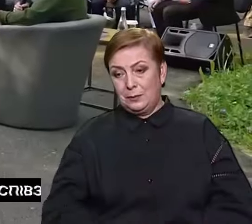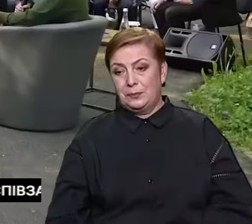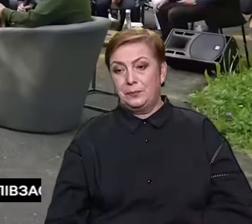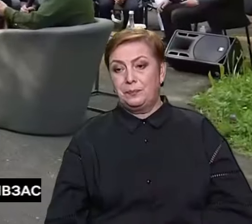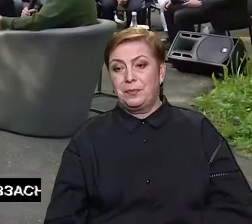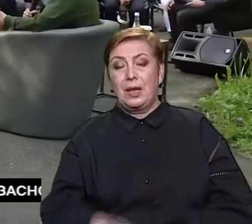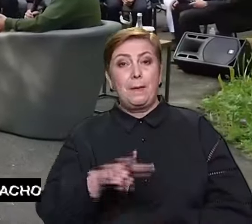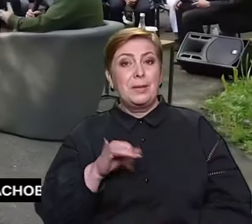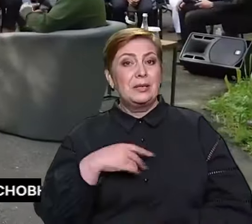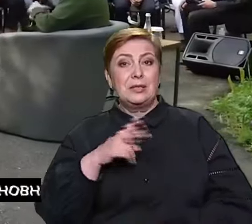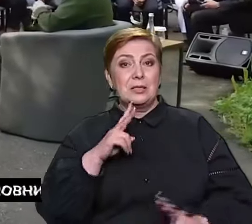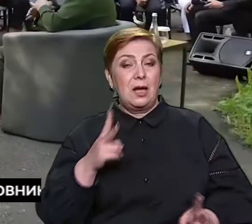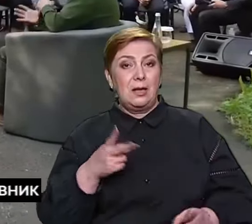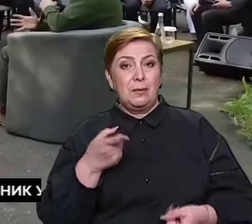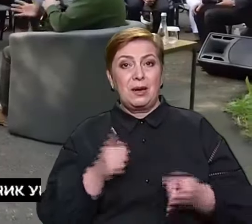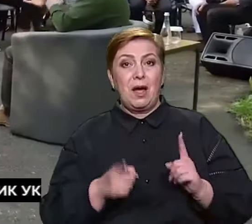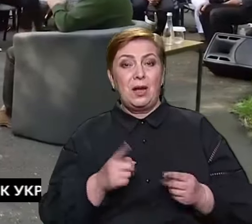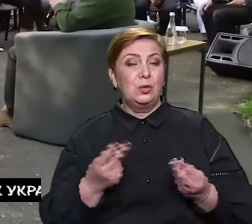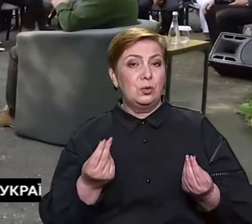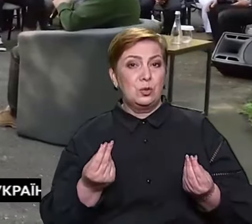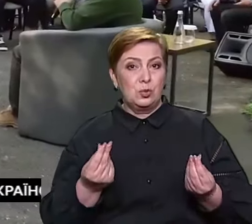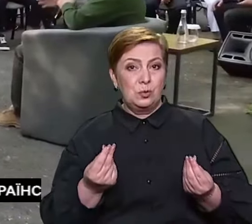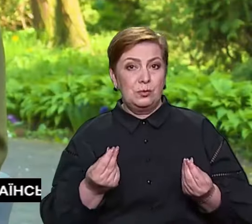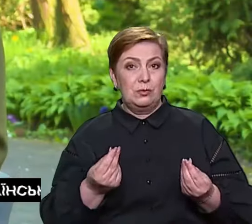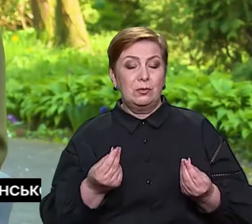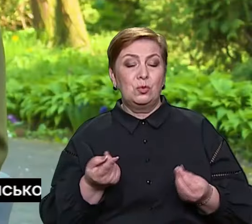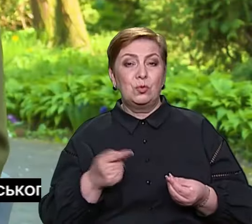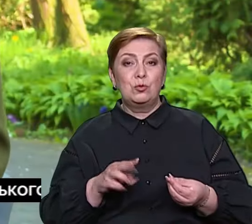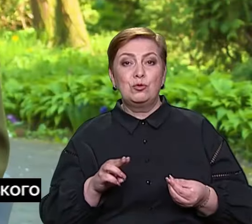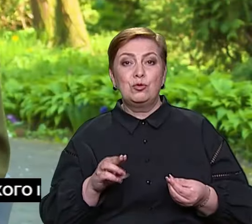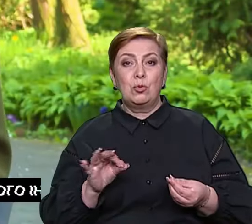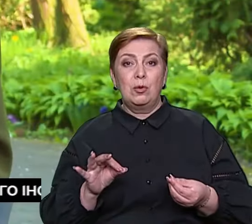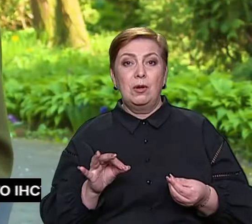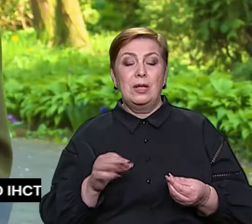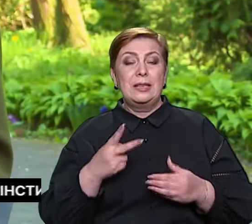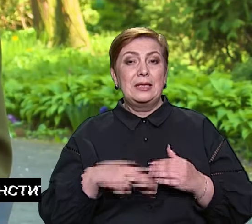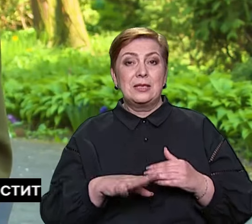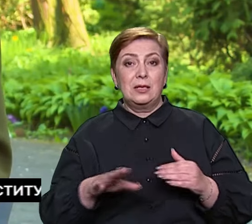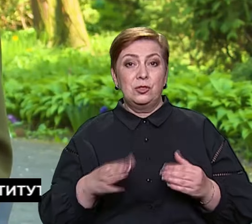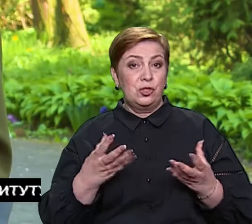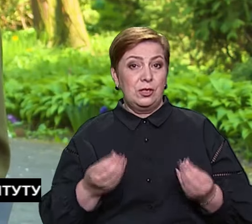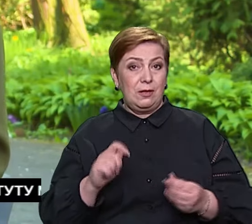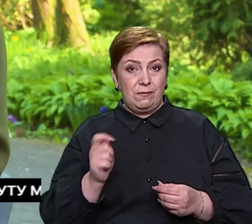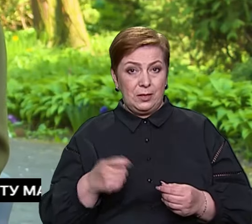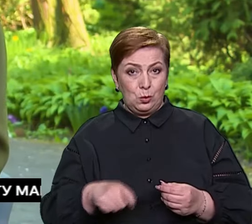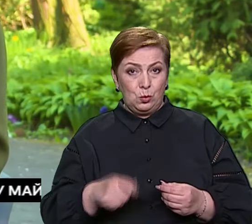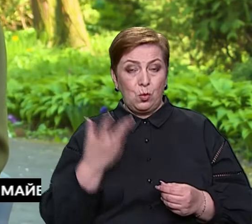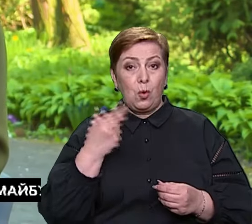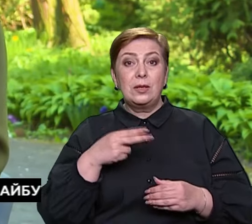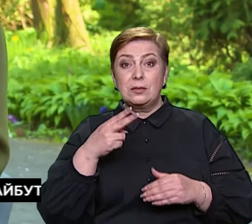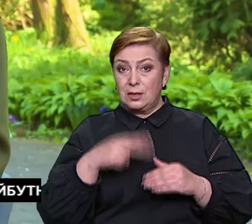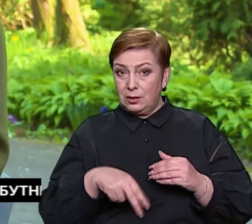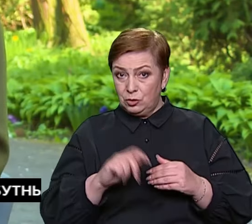Ми не знаємо з вами реальних сум, тому що ми не закінчили війну. Коли вона